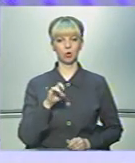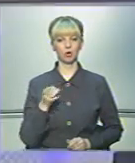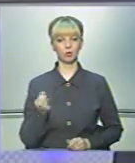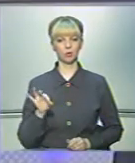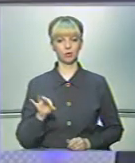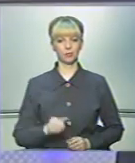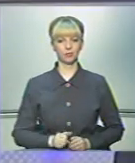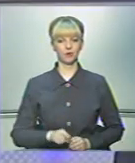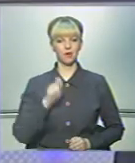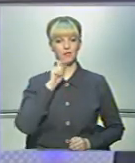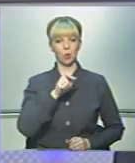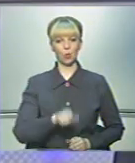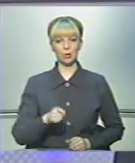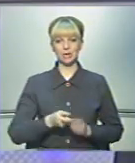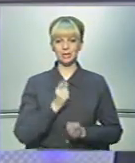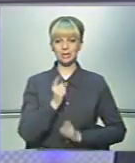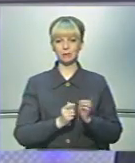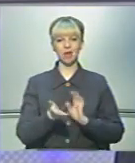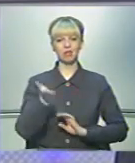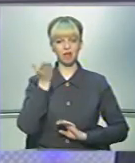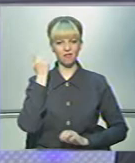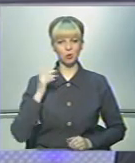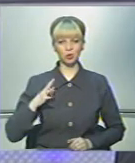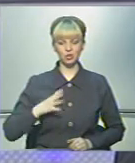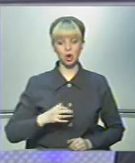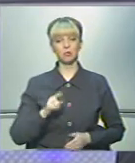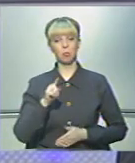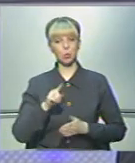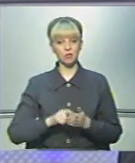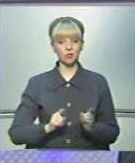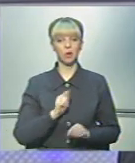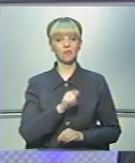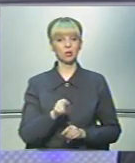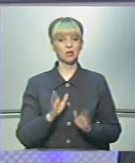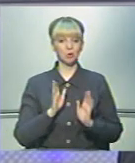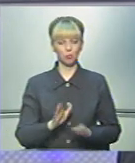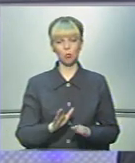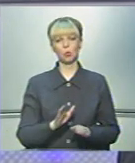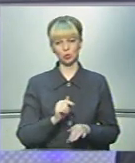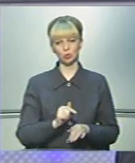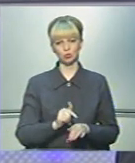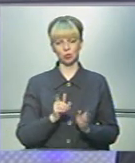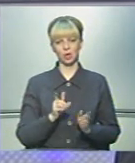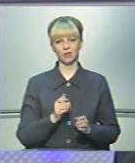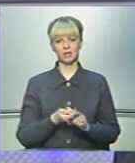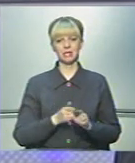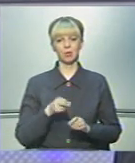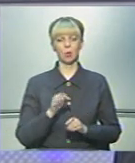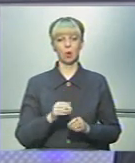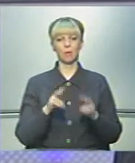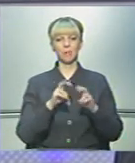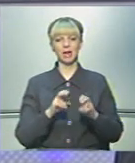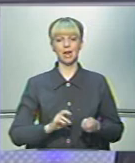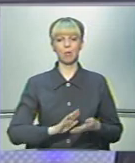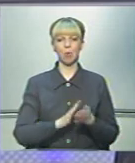Прохоренко. Українці на ці зміни давно чекали і сподівалися, що вони будуть суттєвими. Це про перегляд